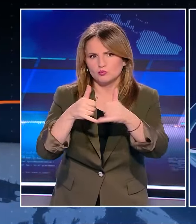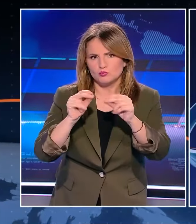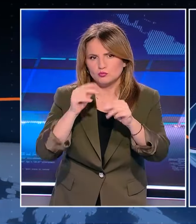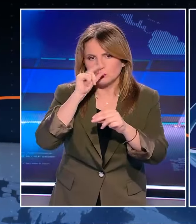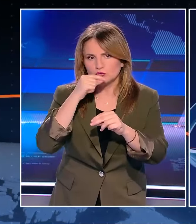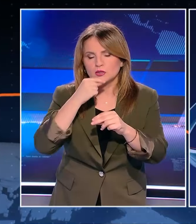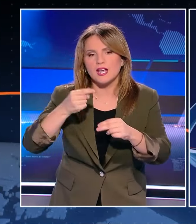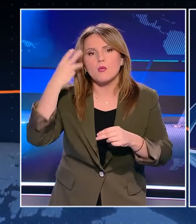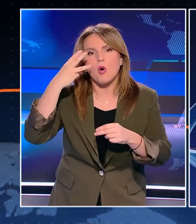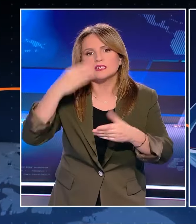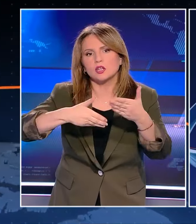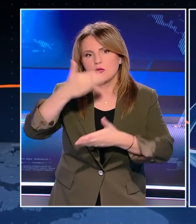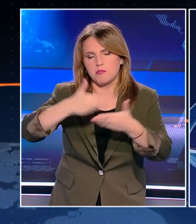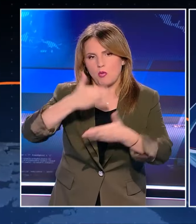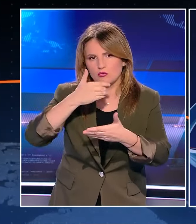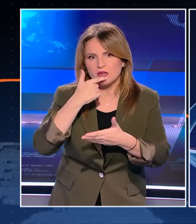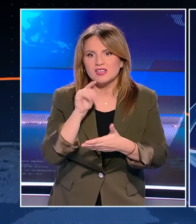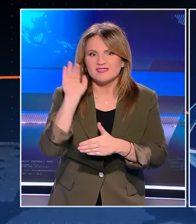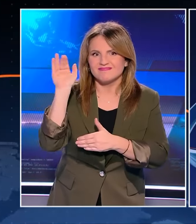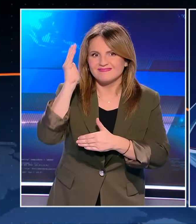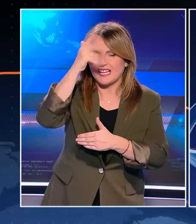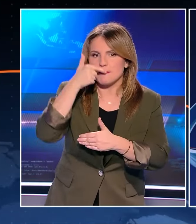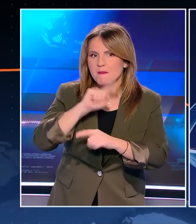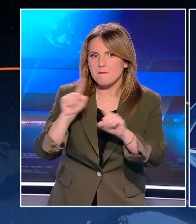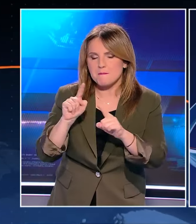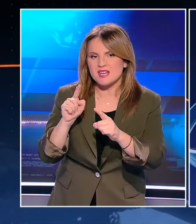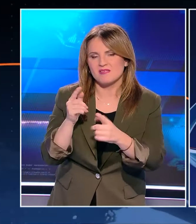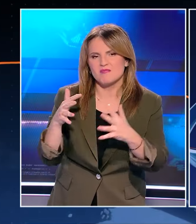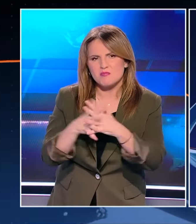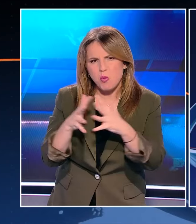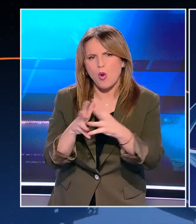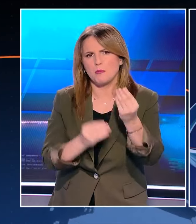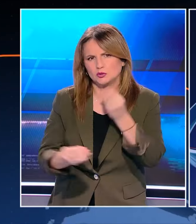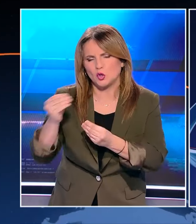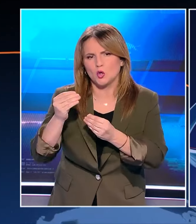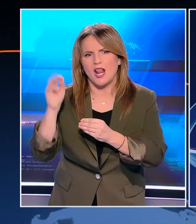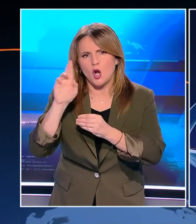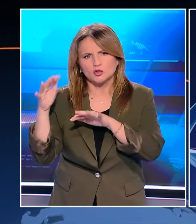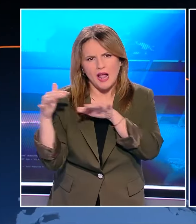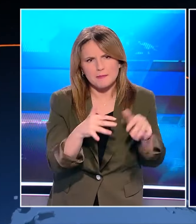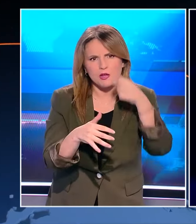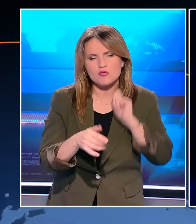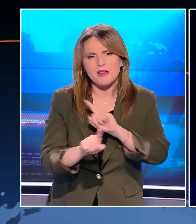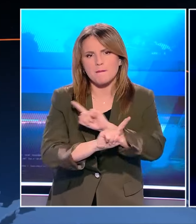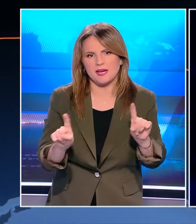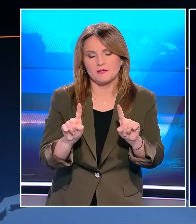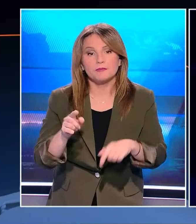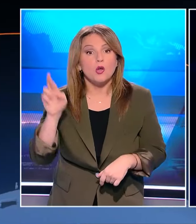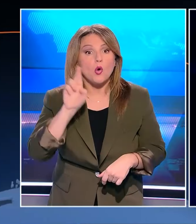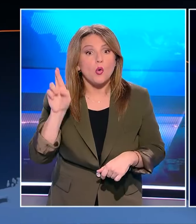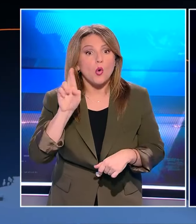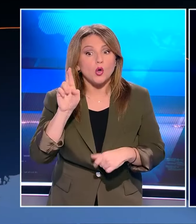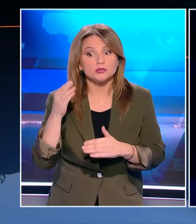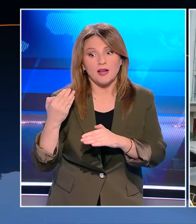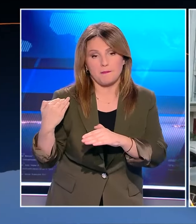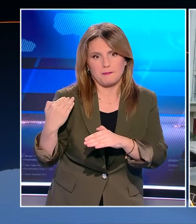Washington Post Είπε να μην κλιμακώσει τη σύγκρουση με τις πολεμικές μηχανές Μόσχας και Κιέβου Να παραμένουν ζεστές Το Κρεμλίνος τόσο πριν